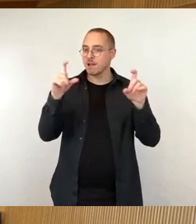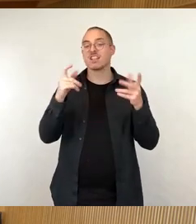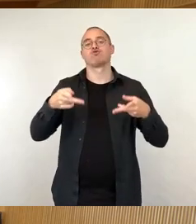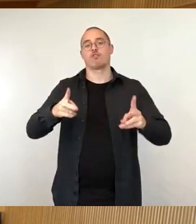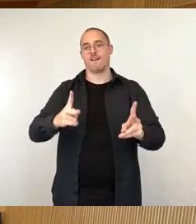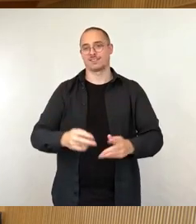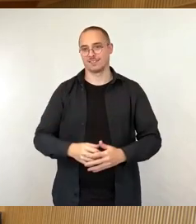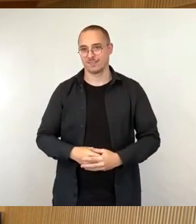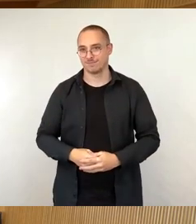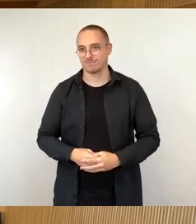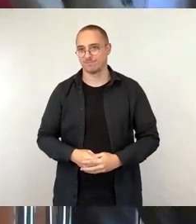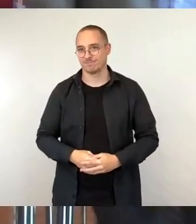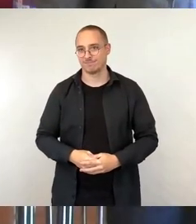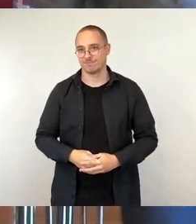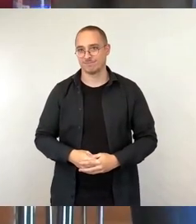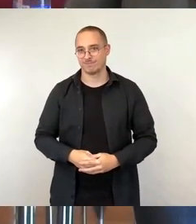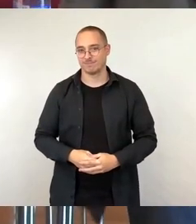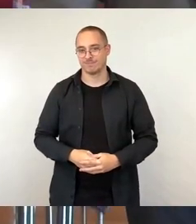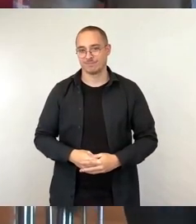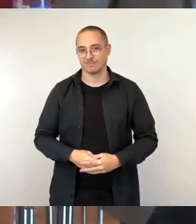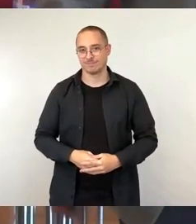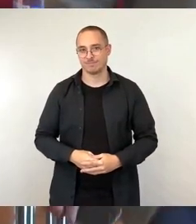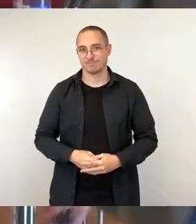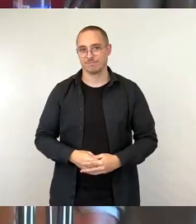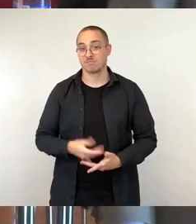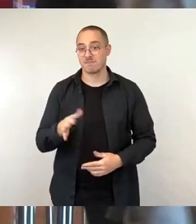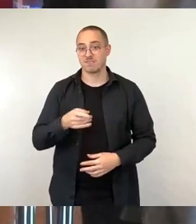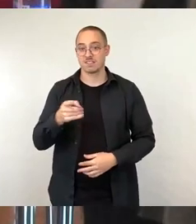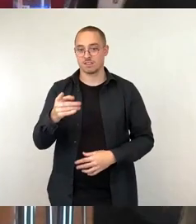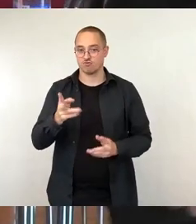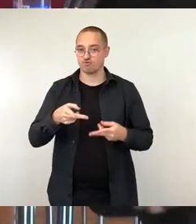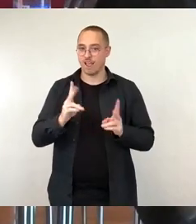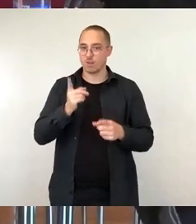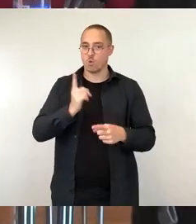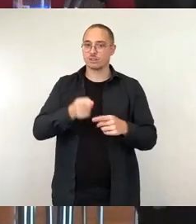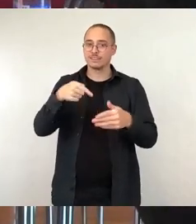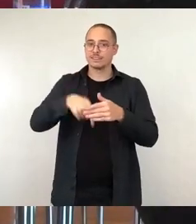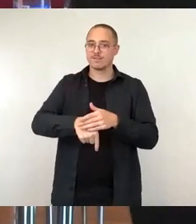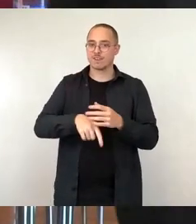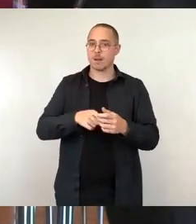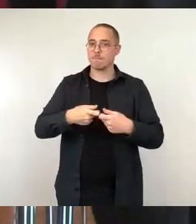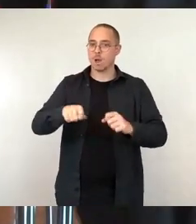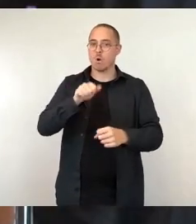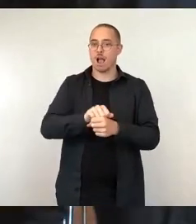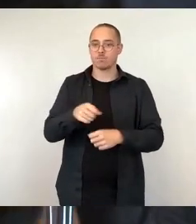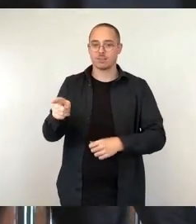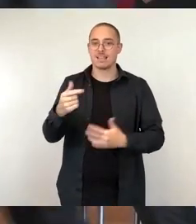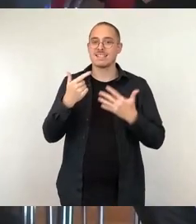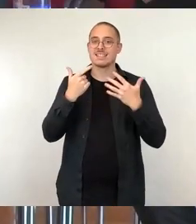der CDU-Fraktion dem Straßen- und Tiefbeamt 7,5 Millionen Euro für notleidende Straßen zur Verfügung gestellt, um dort mit einem